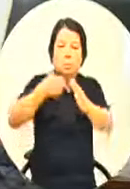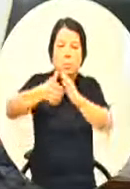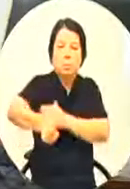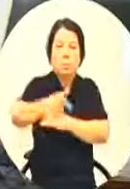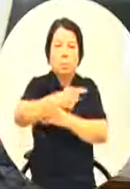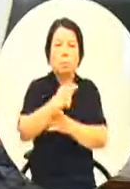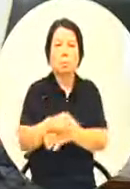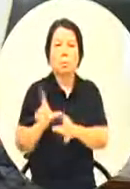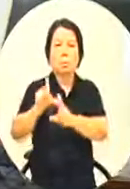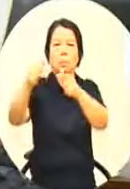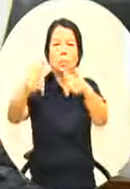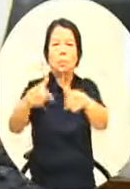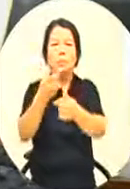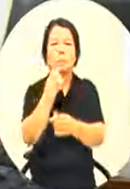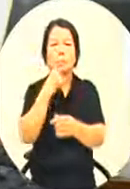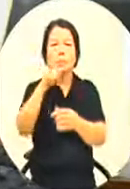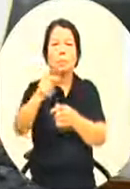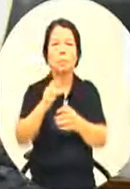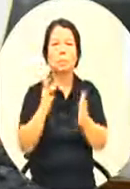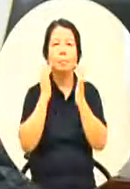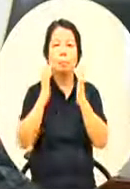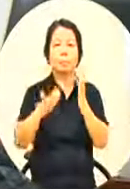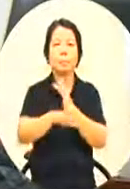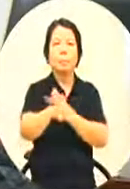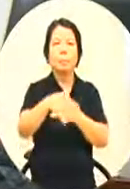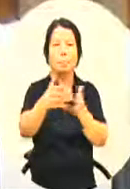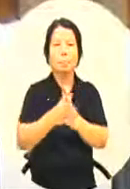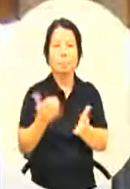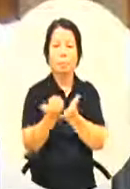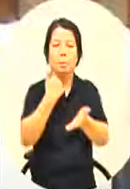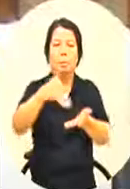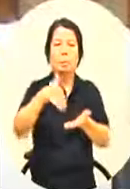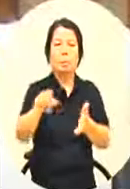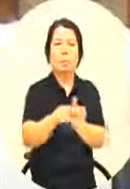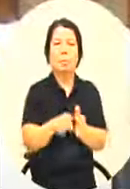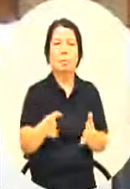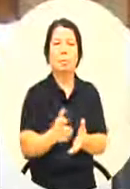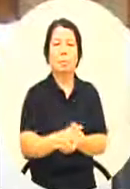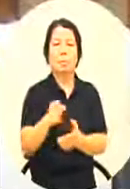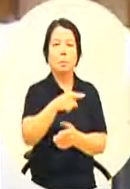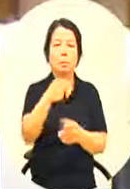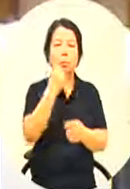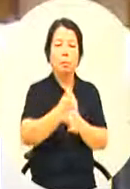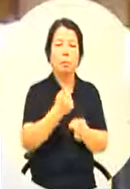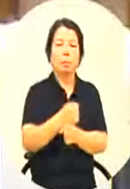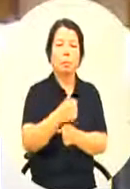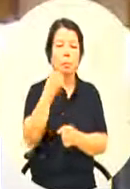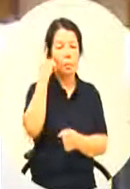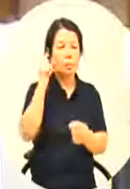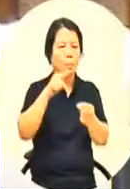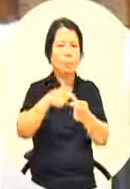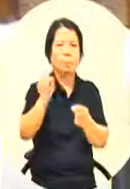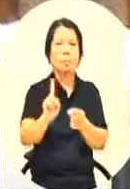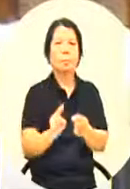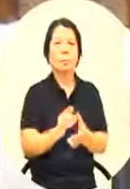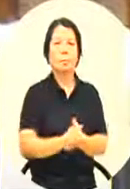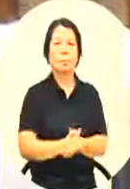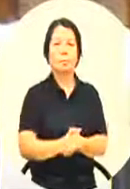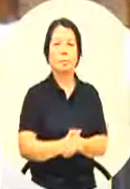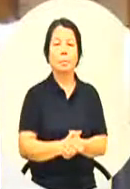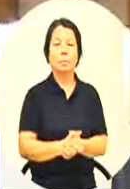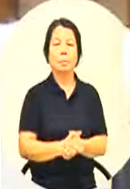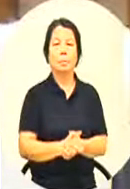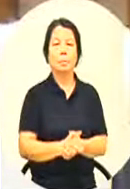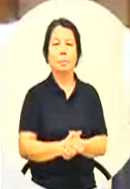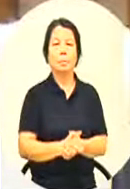市场有没有当你在编列这些预算的时候你们的做法是什么还是说其实